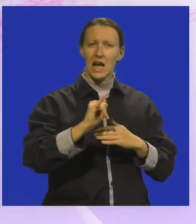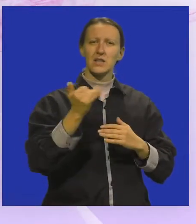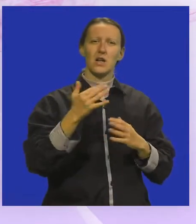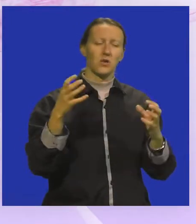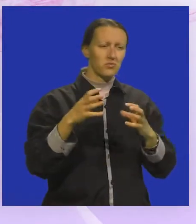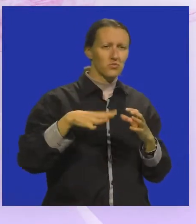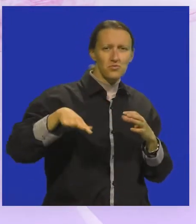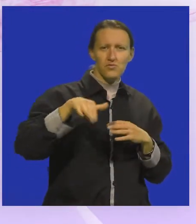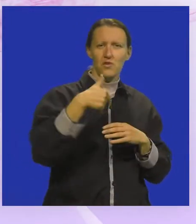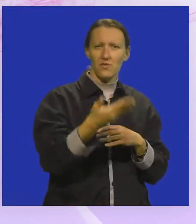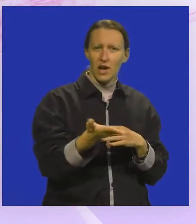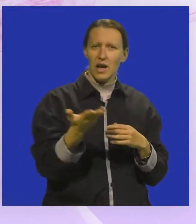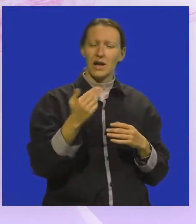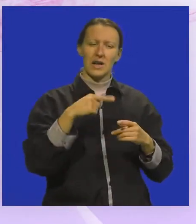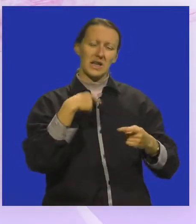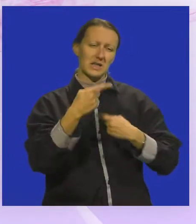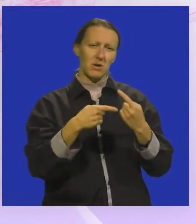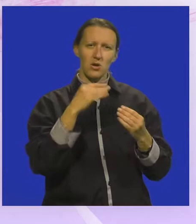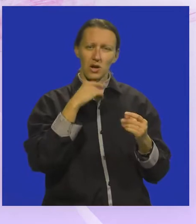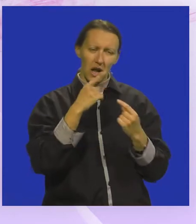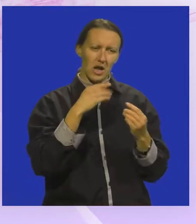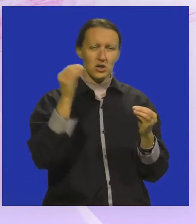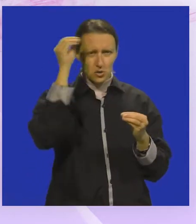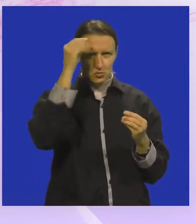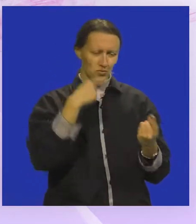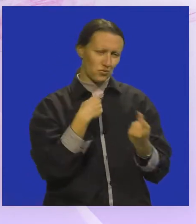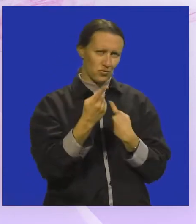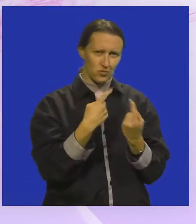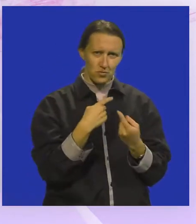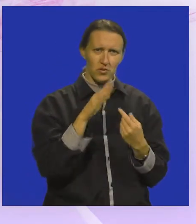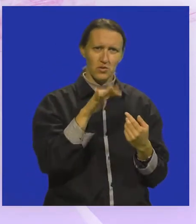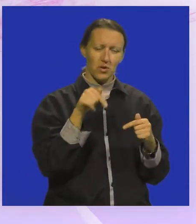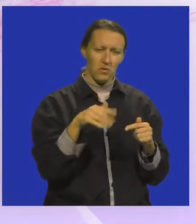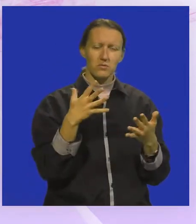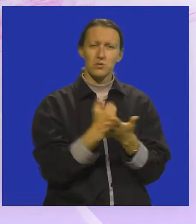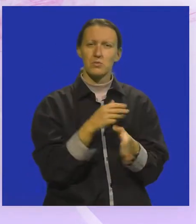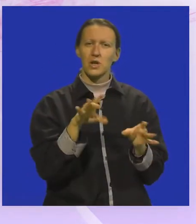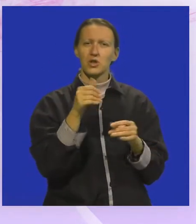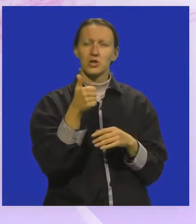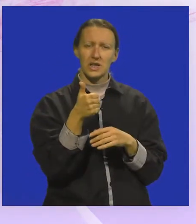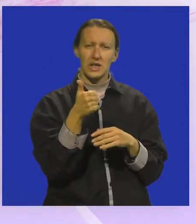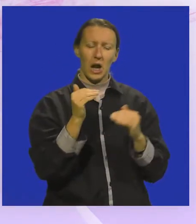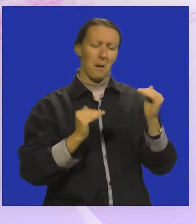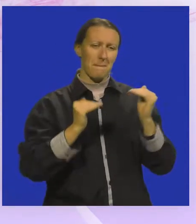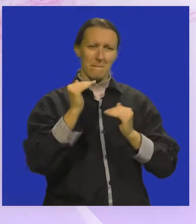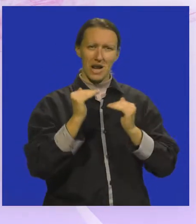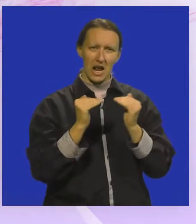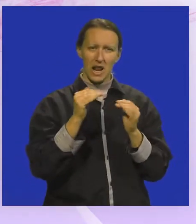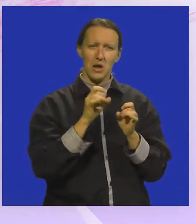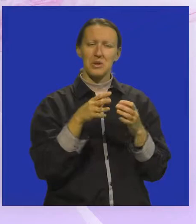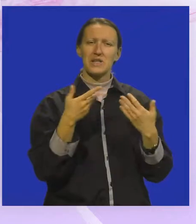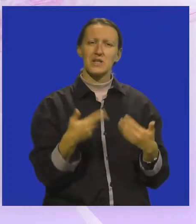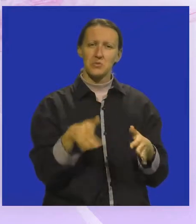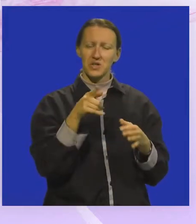socijaliziraju, kada izmijenju riječi, izmijenju iskustva, tako da ovdje smo uspjeli naći jedan balans, a bez da